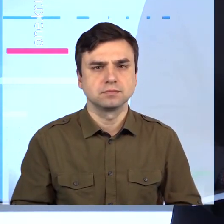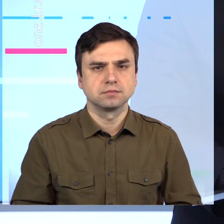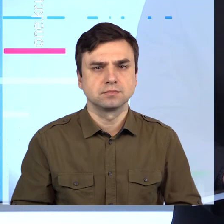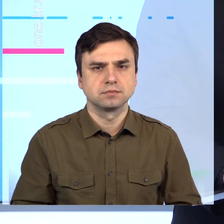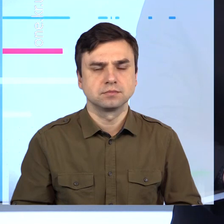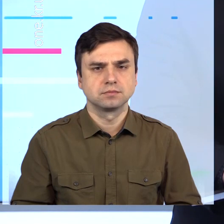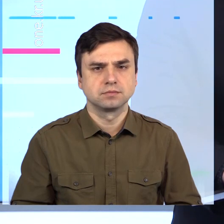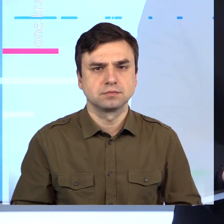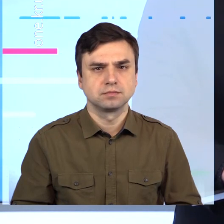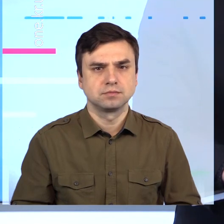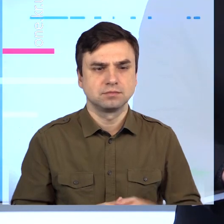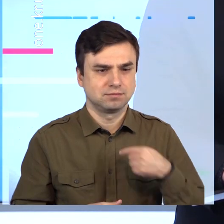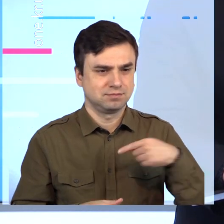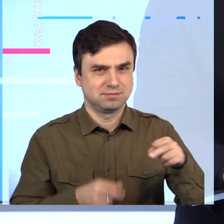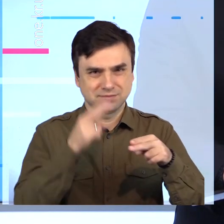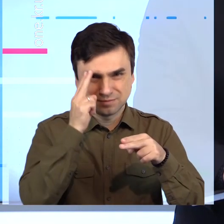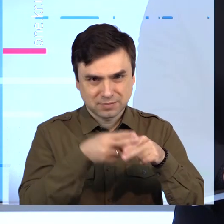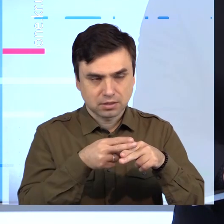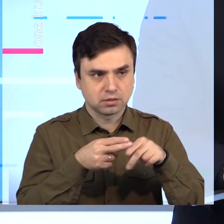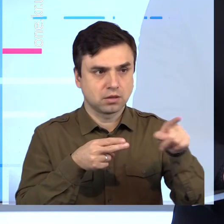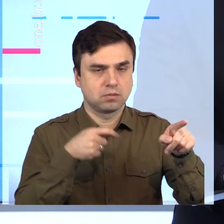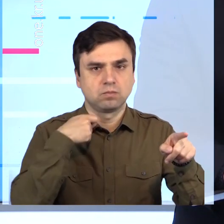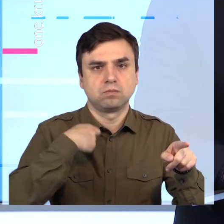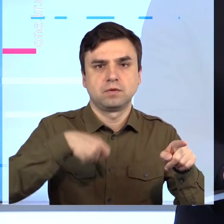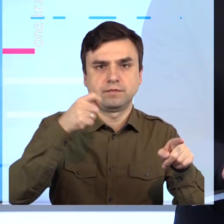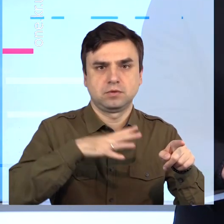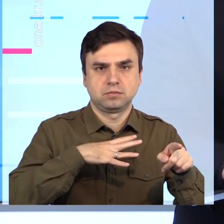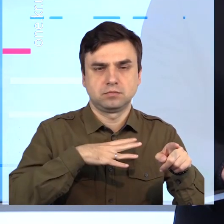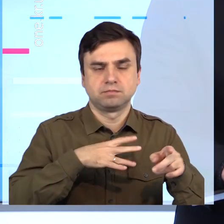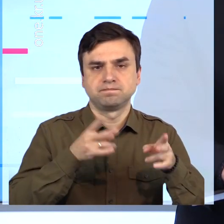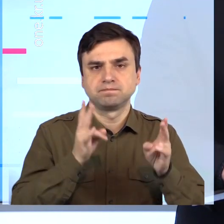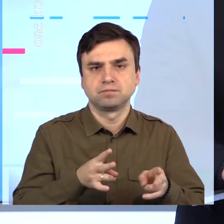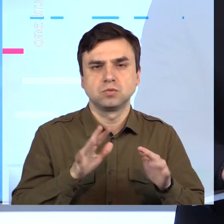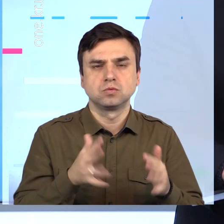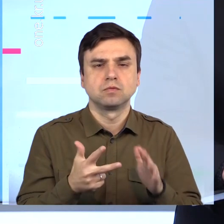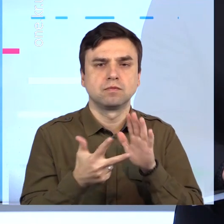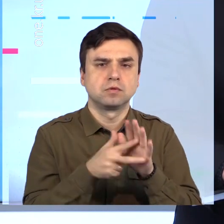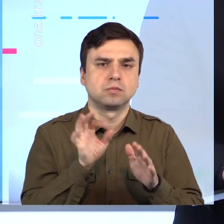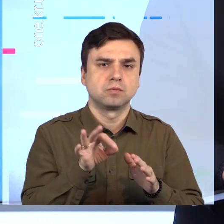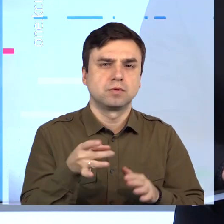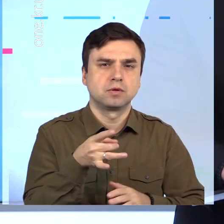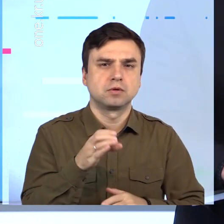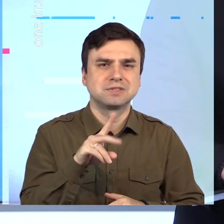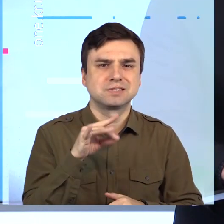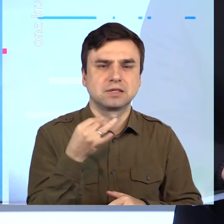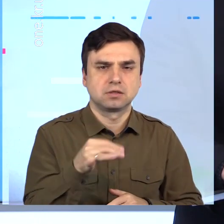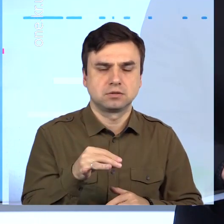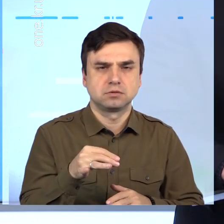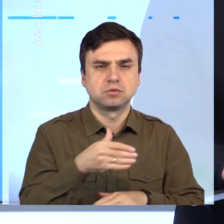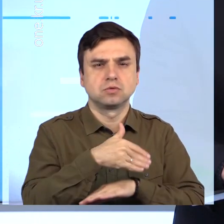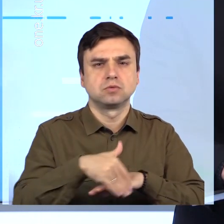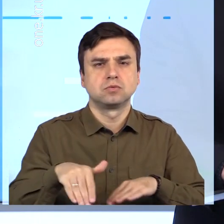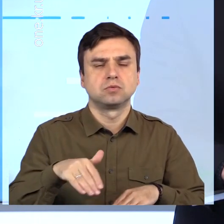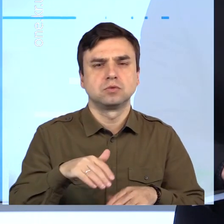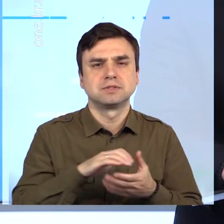Знайшов брата повішеним. Трагічний інцидент стався 8 жовтня у Саксаганському районі. По одній з квартир сьомого